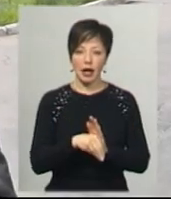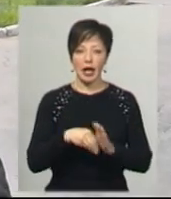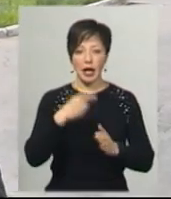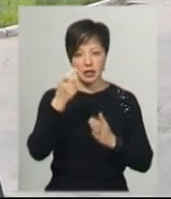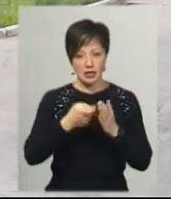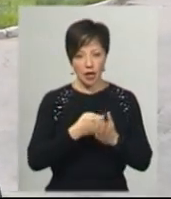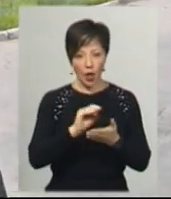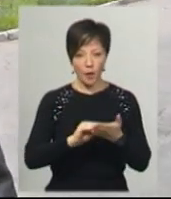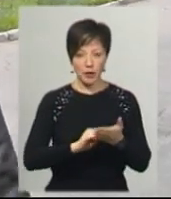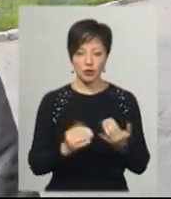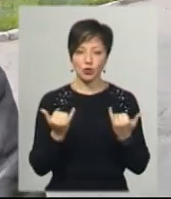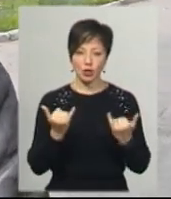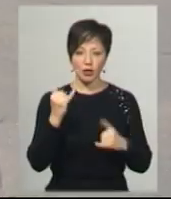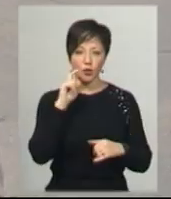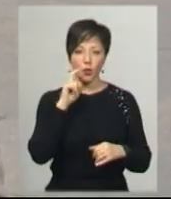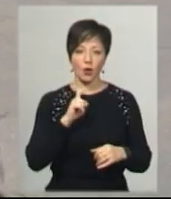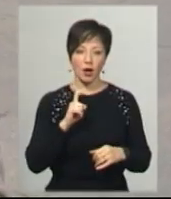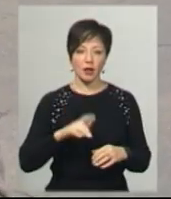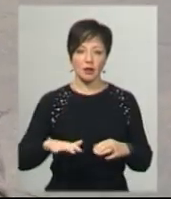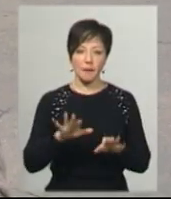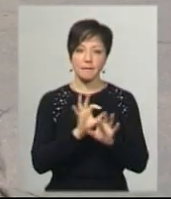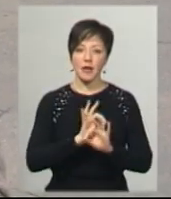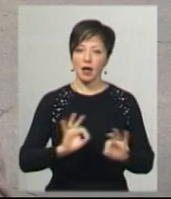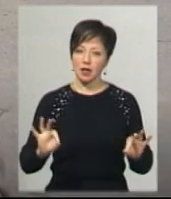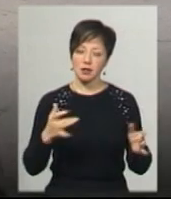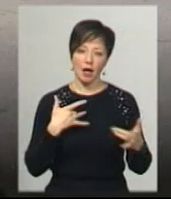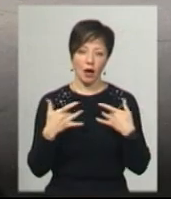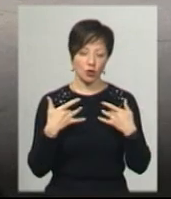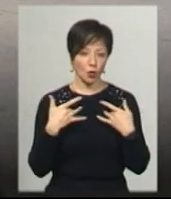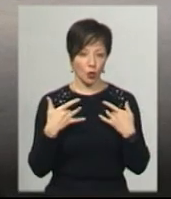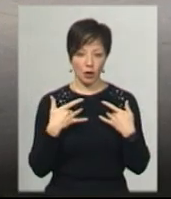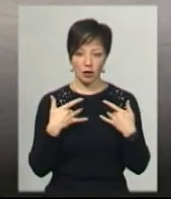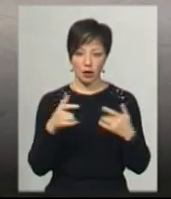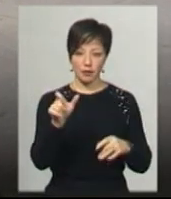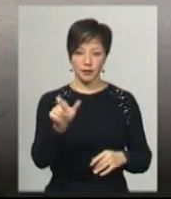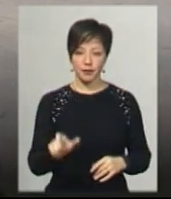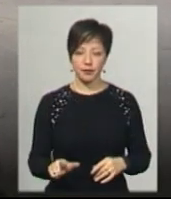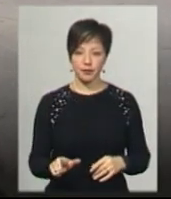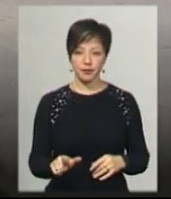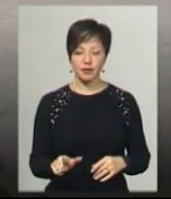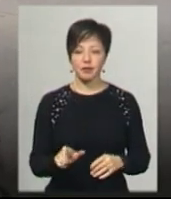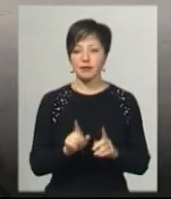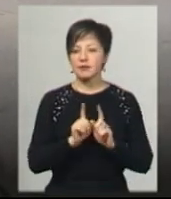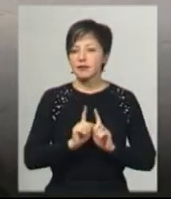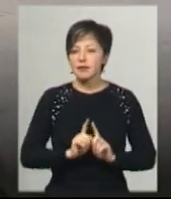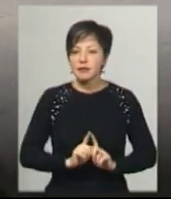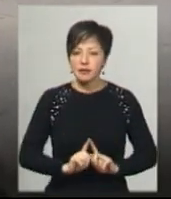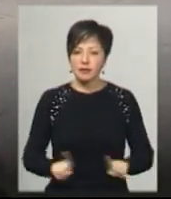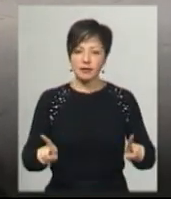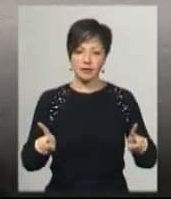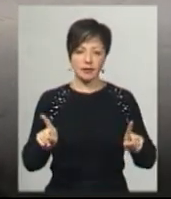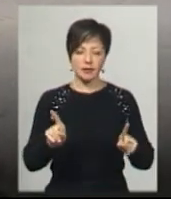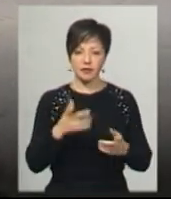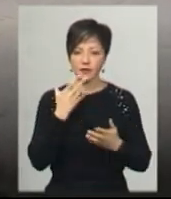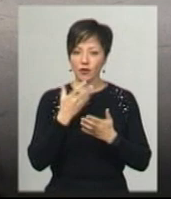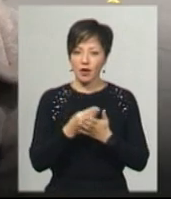сучасної України. Прекрасний актор, неповторний в своєму роді